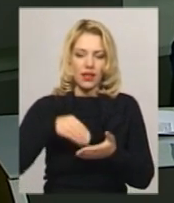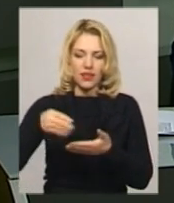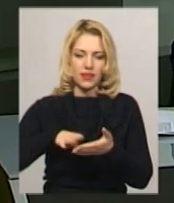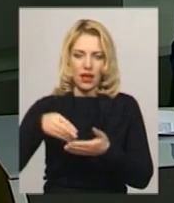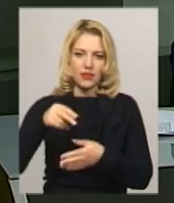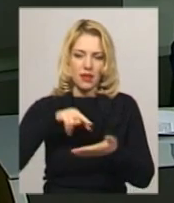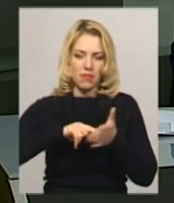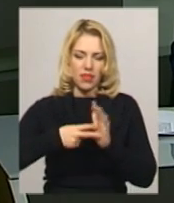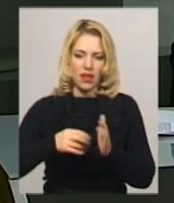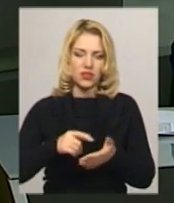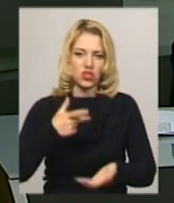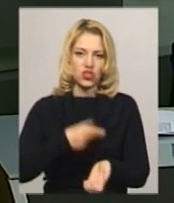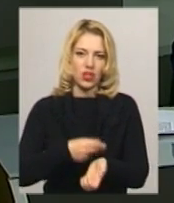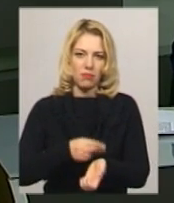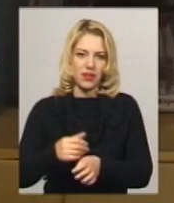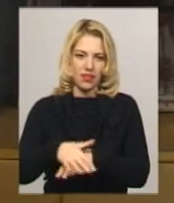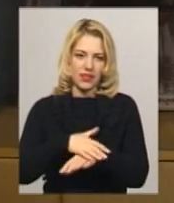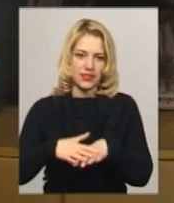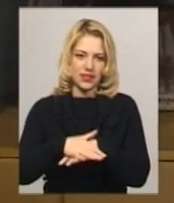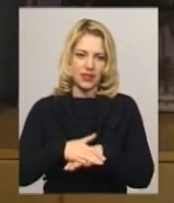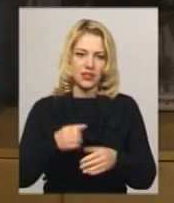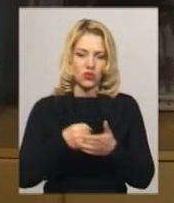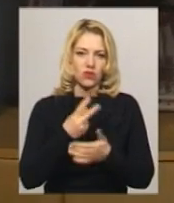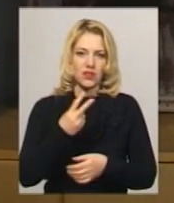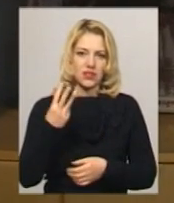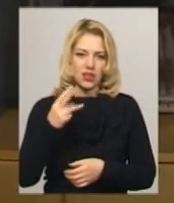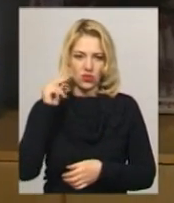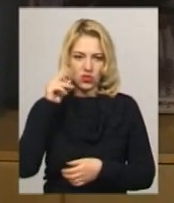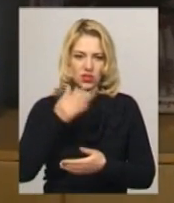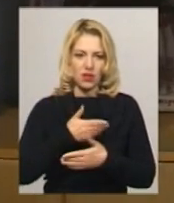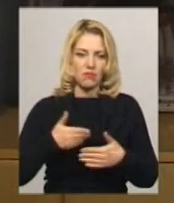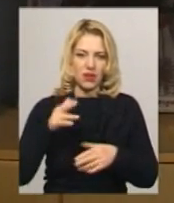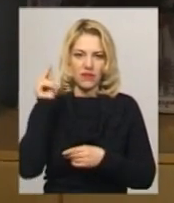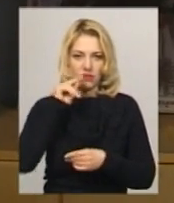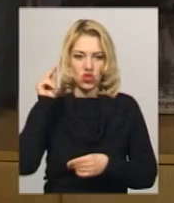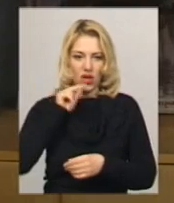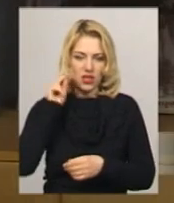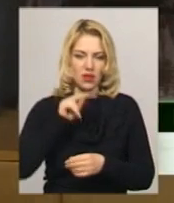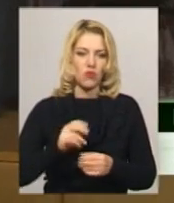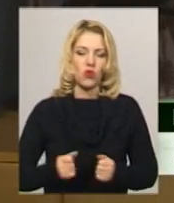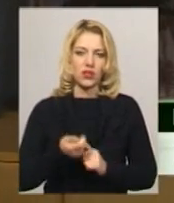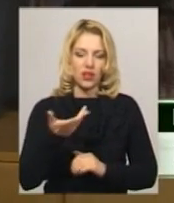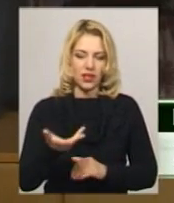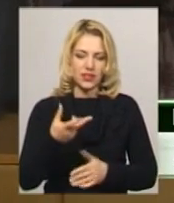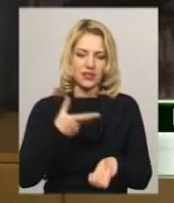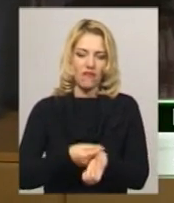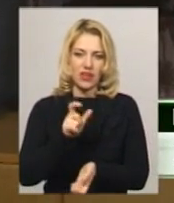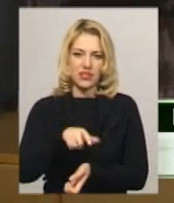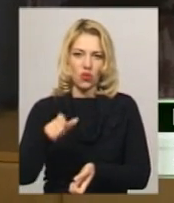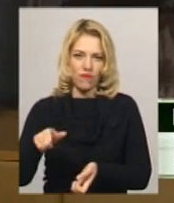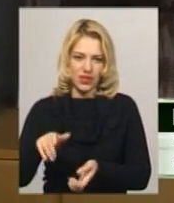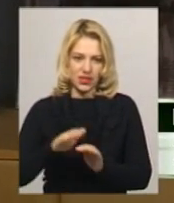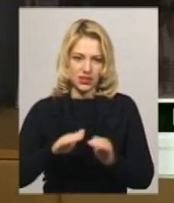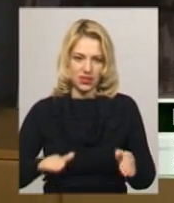проведення щеплень населення. До 23 числа ми якраз вивчаємо кількість вакцинованих дітей